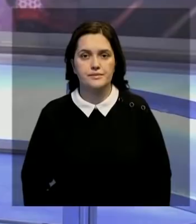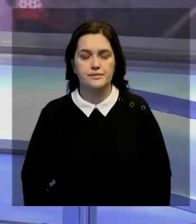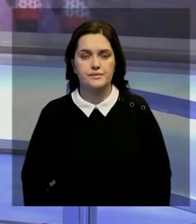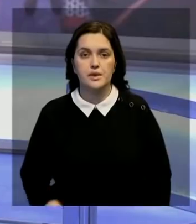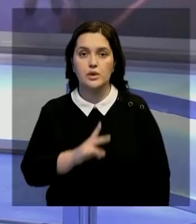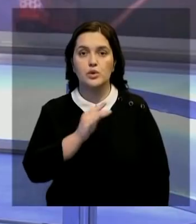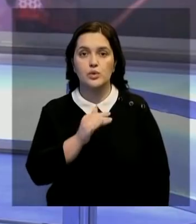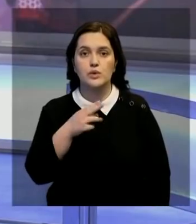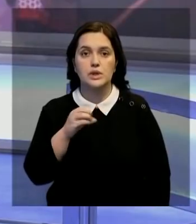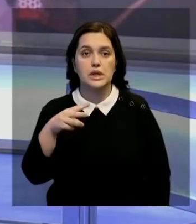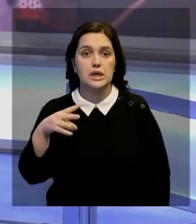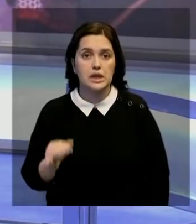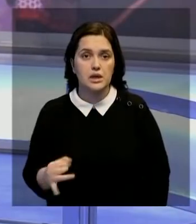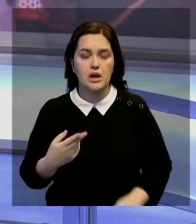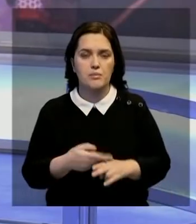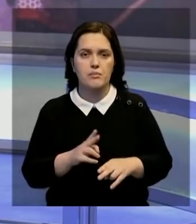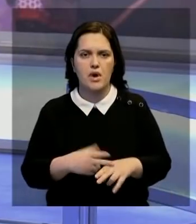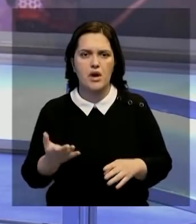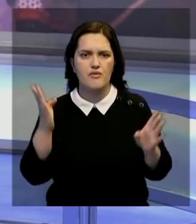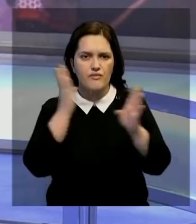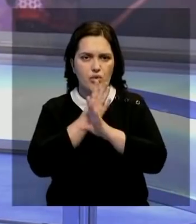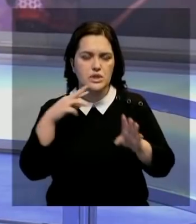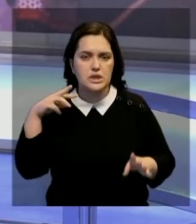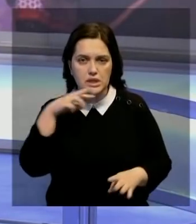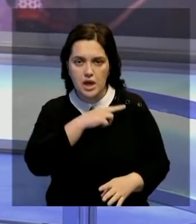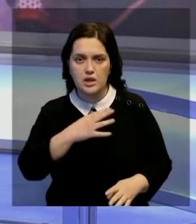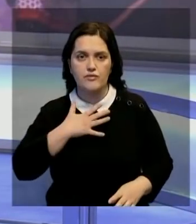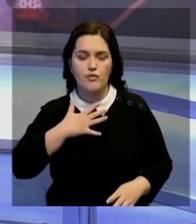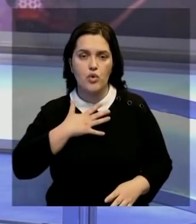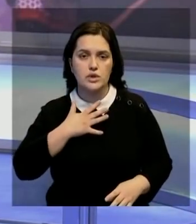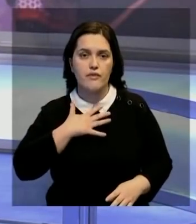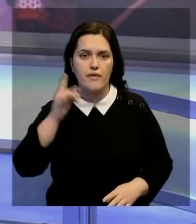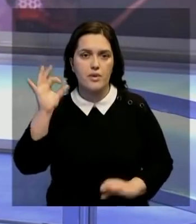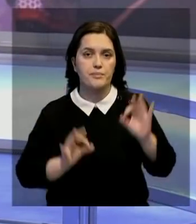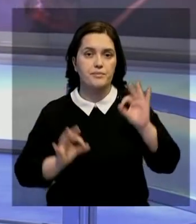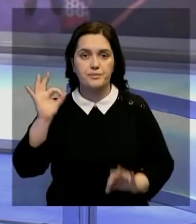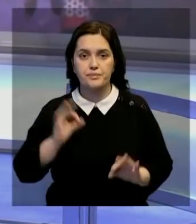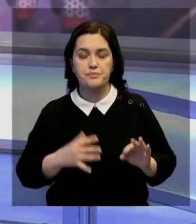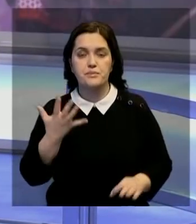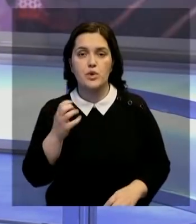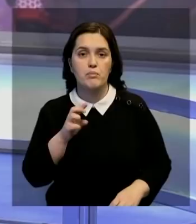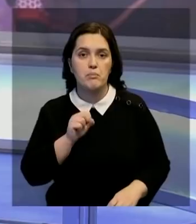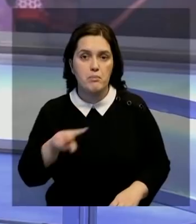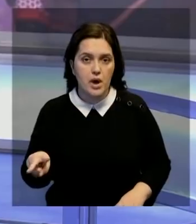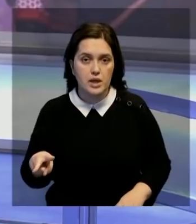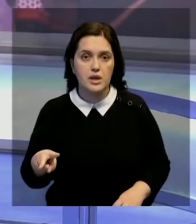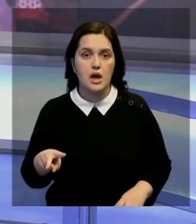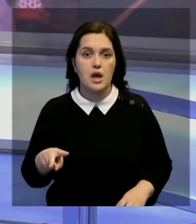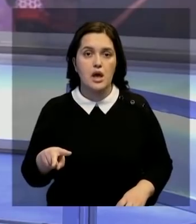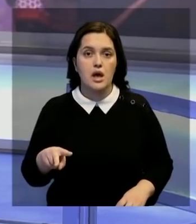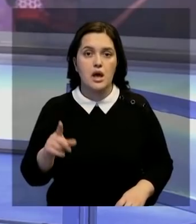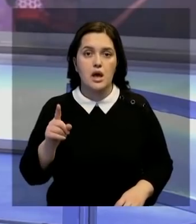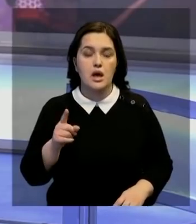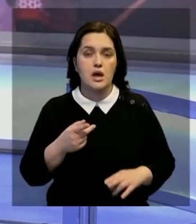Нью-Дели накрыл слой токсичного воздуха. Индекс его качества в столице превысил 500 баллов.